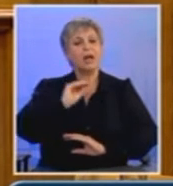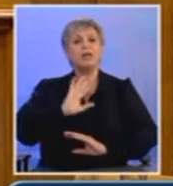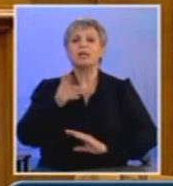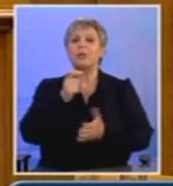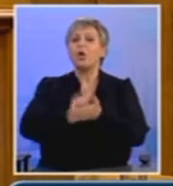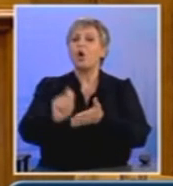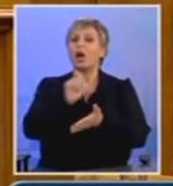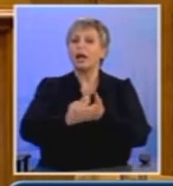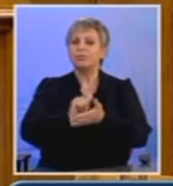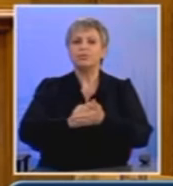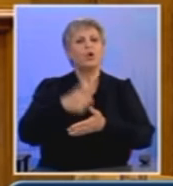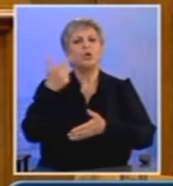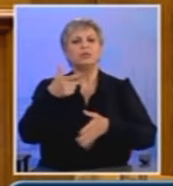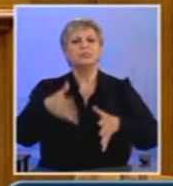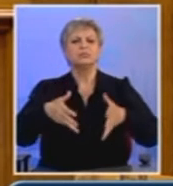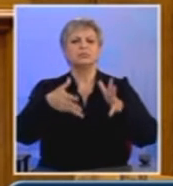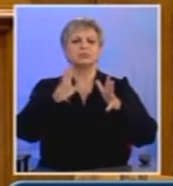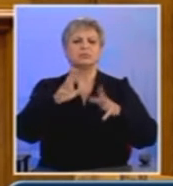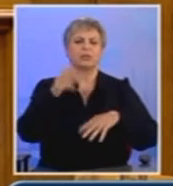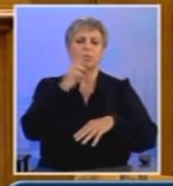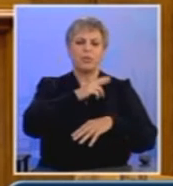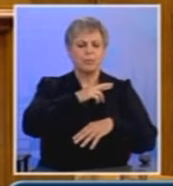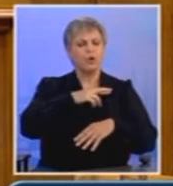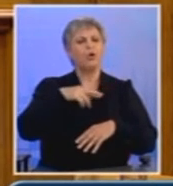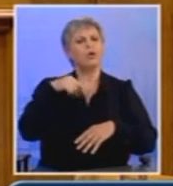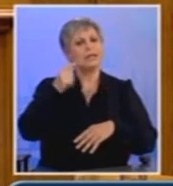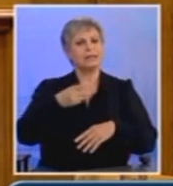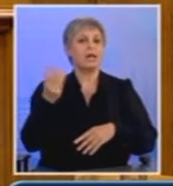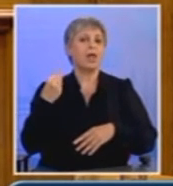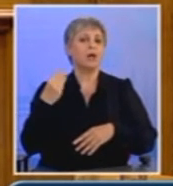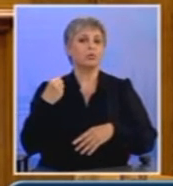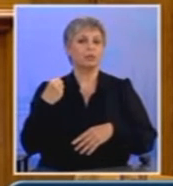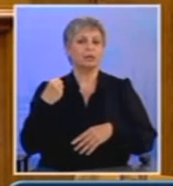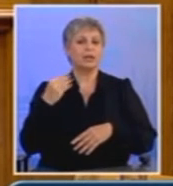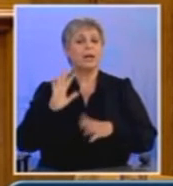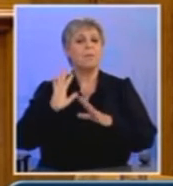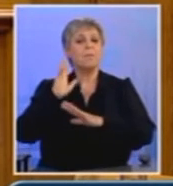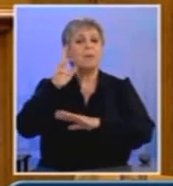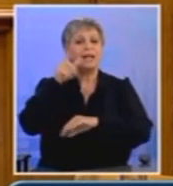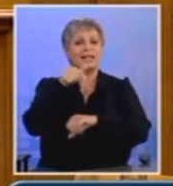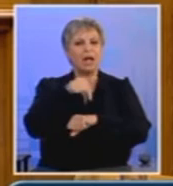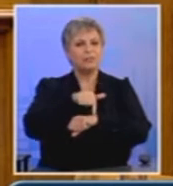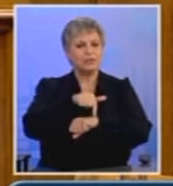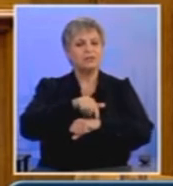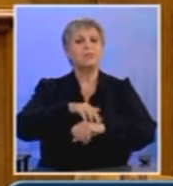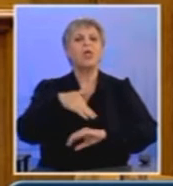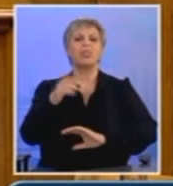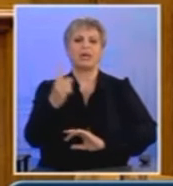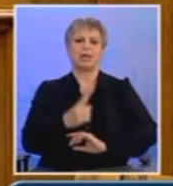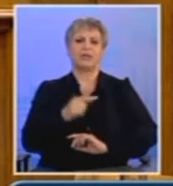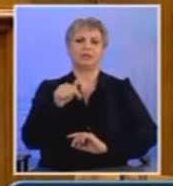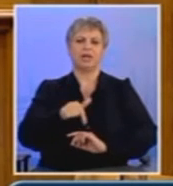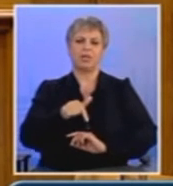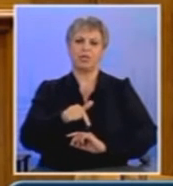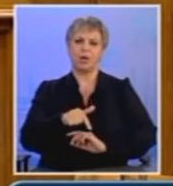εδώ ή στο Μέγαρο Μαξίμου να με ακούτε γιατί μέχρι στιγμής δεν έχετε εμφανιστεί μέσα σε αυτή την αίθουσα που